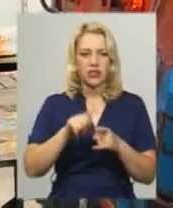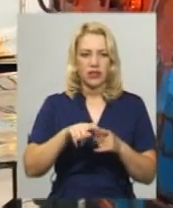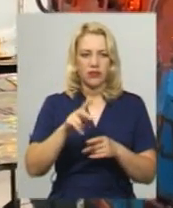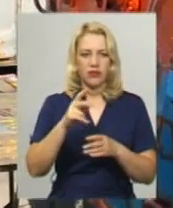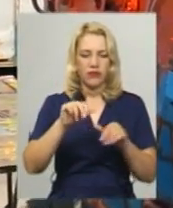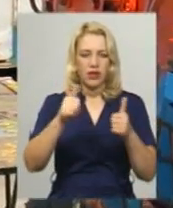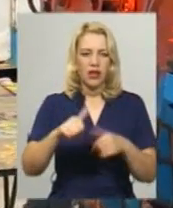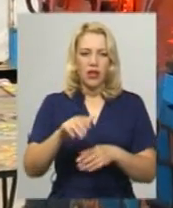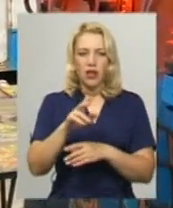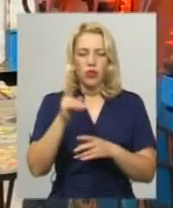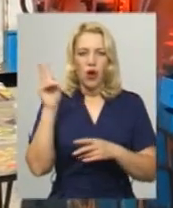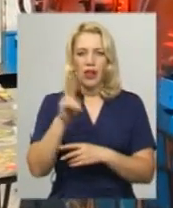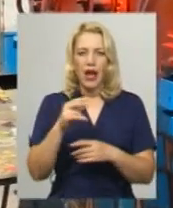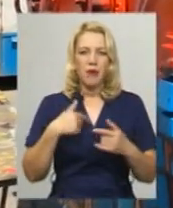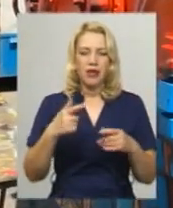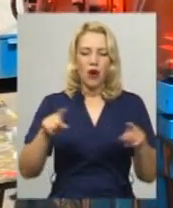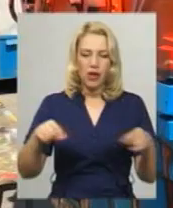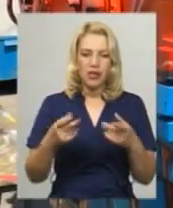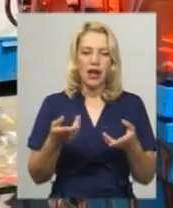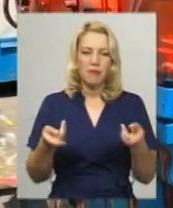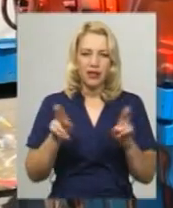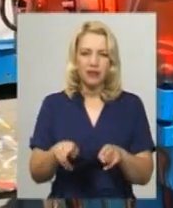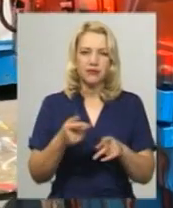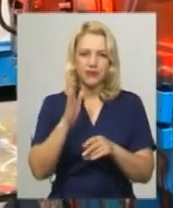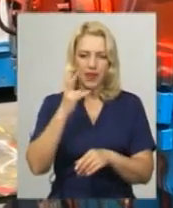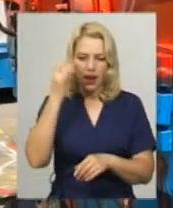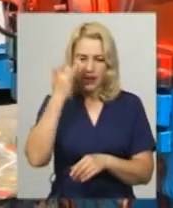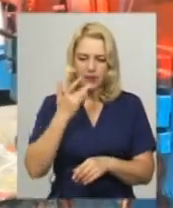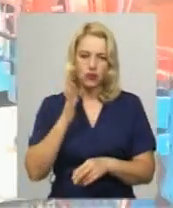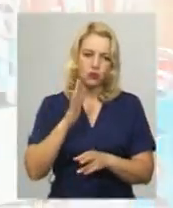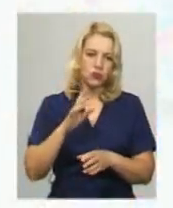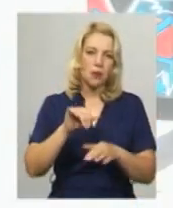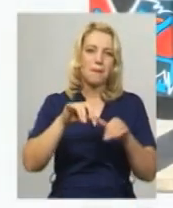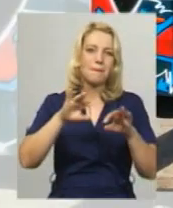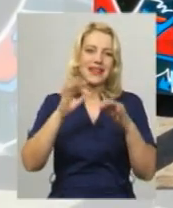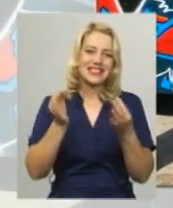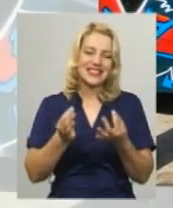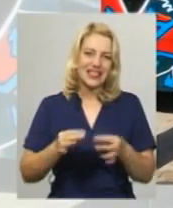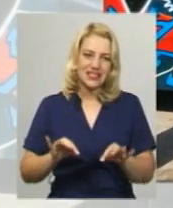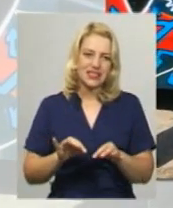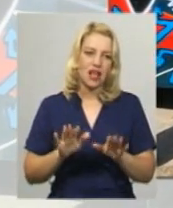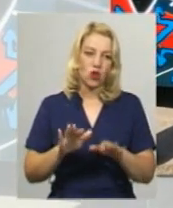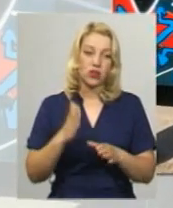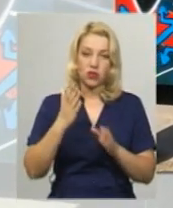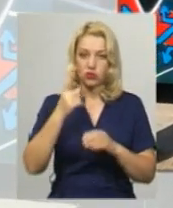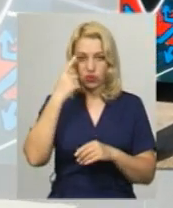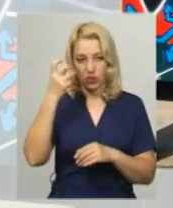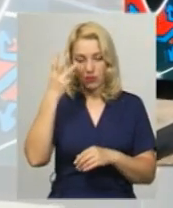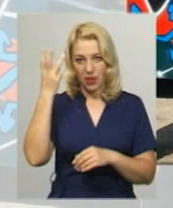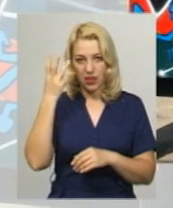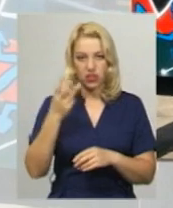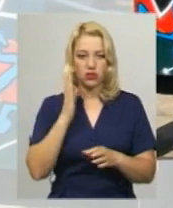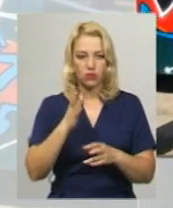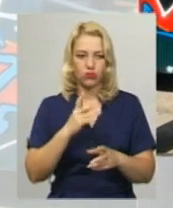-тролейбус. Організатори планують залишити його на вселіто і використовувати як мистецьку локацію. Але попереджають, якщо хмельничани псуватимуть